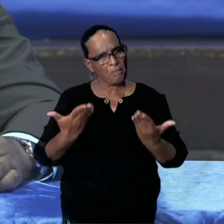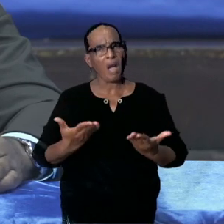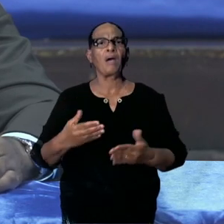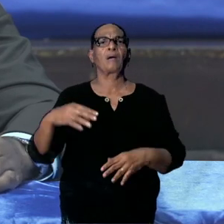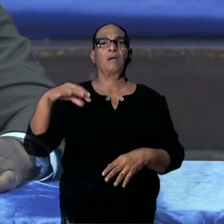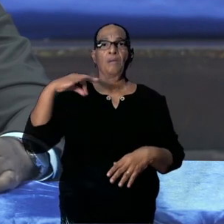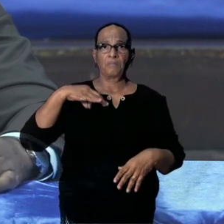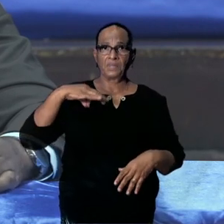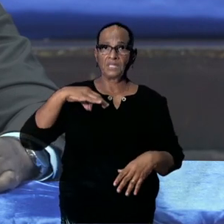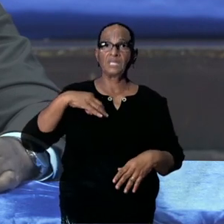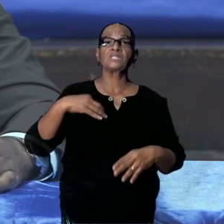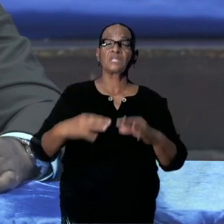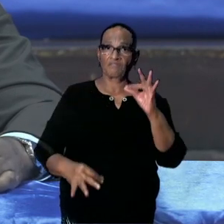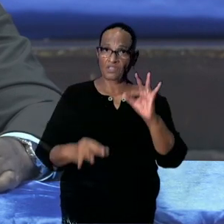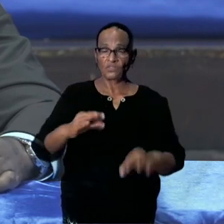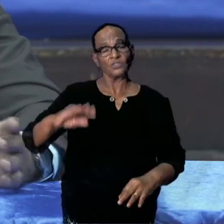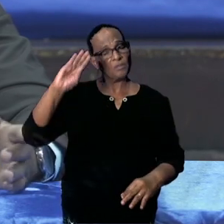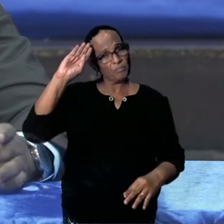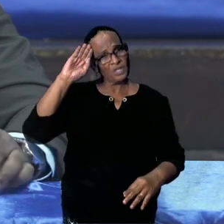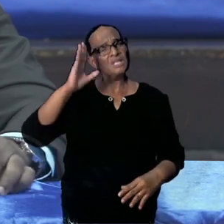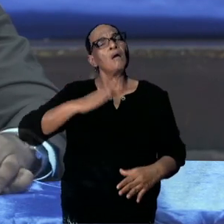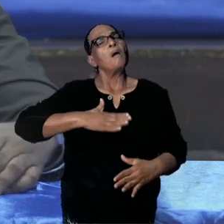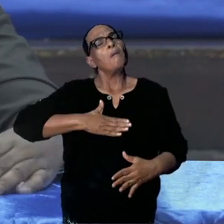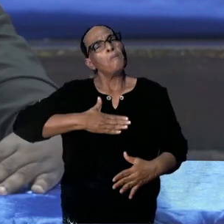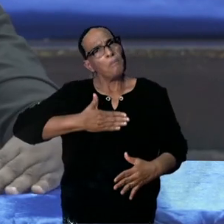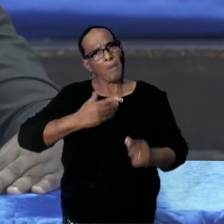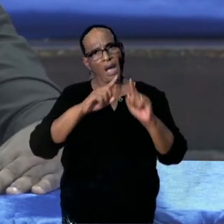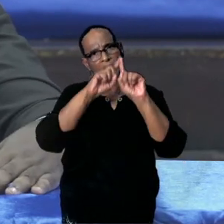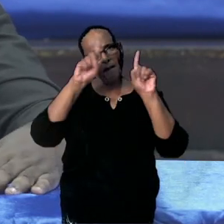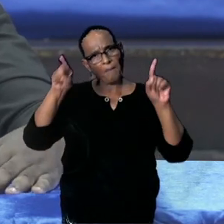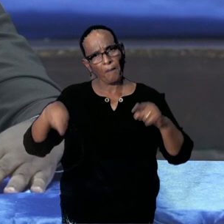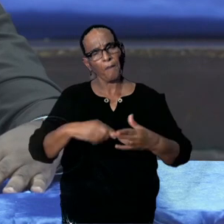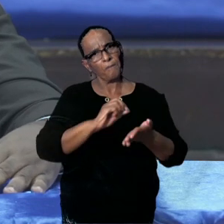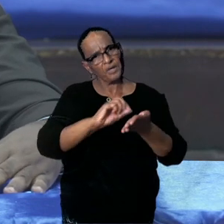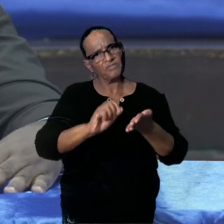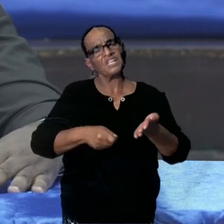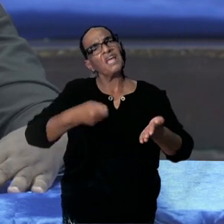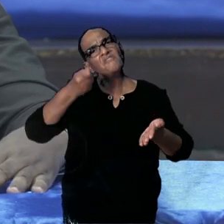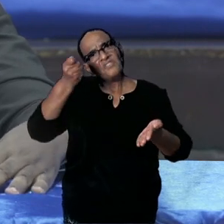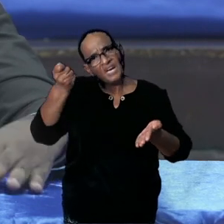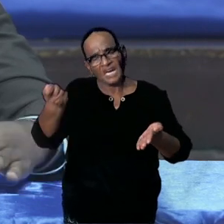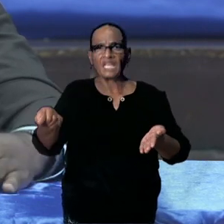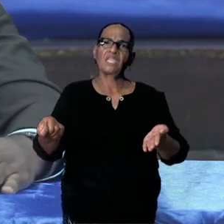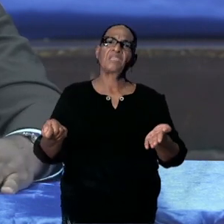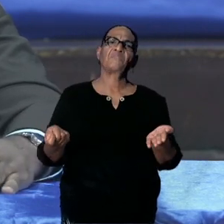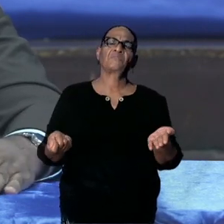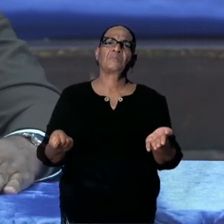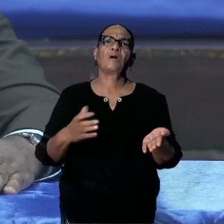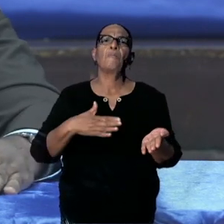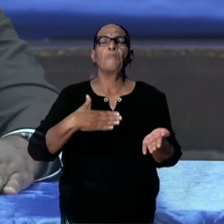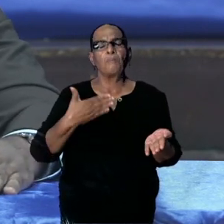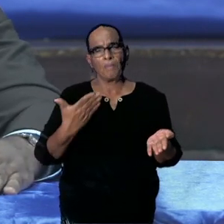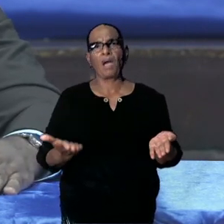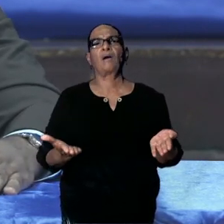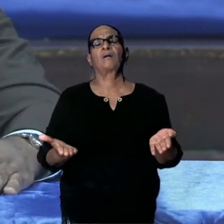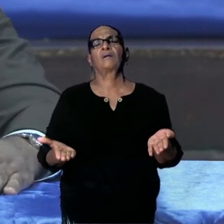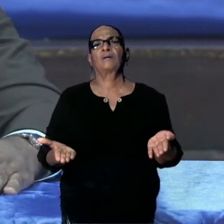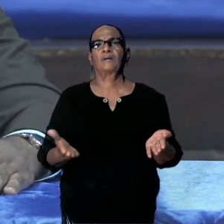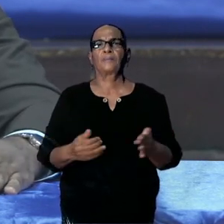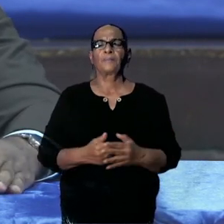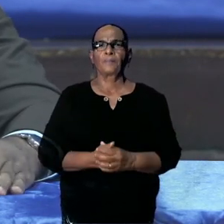van Justitie en Politie bezwaar aan te tekenen. Ik heb al een paar van die bezwaarschriften